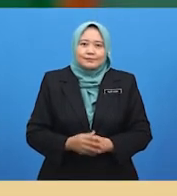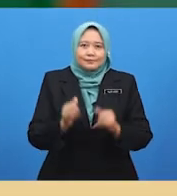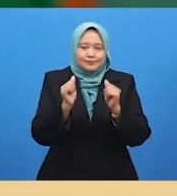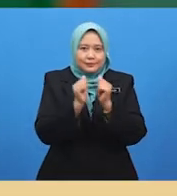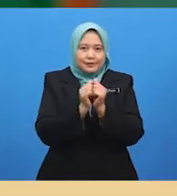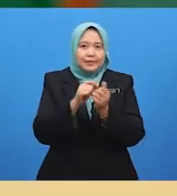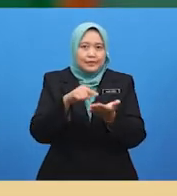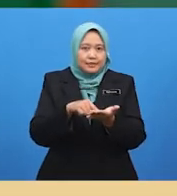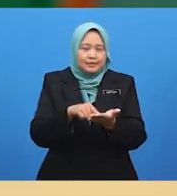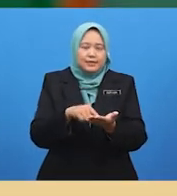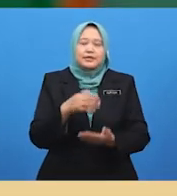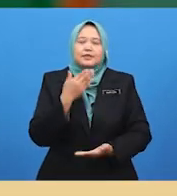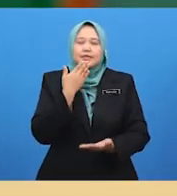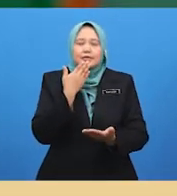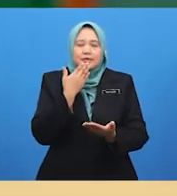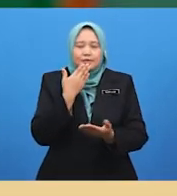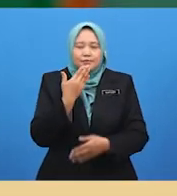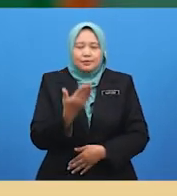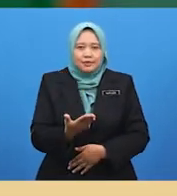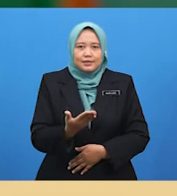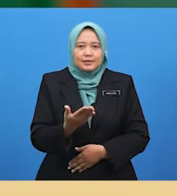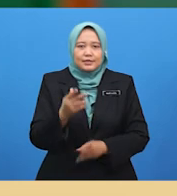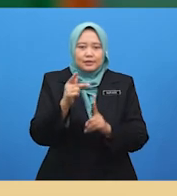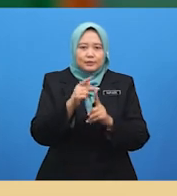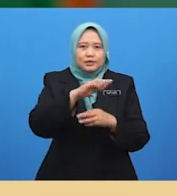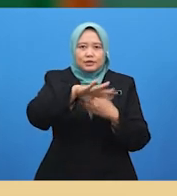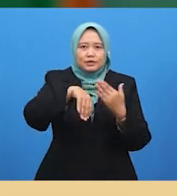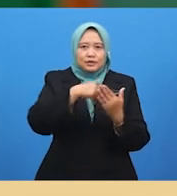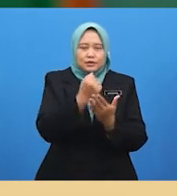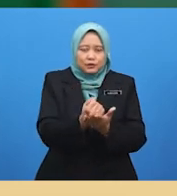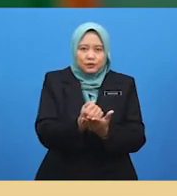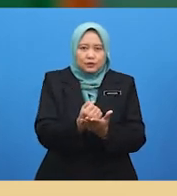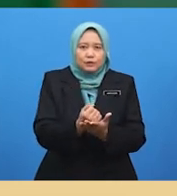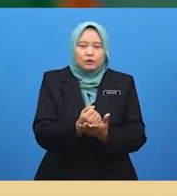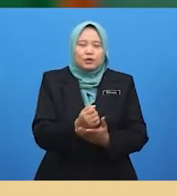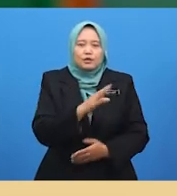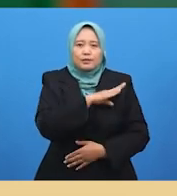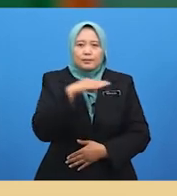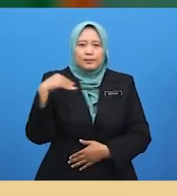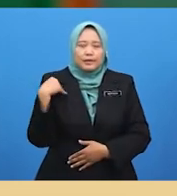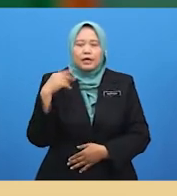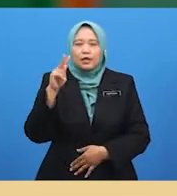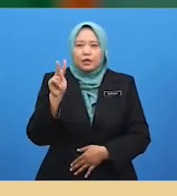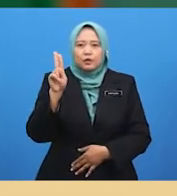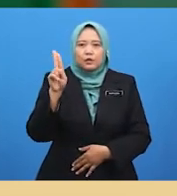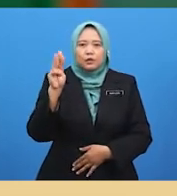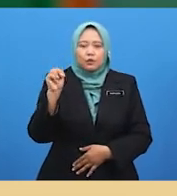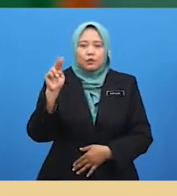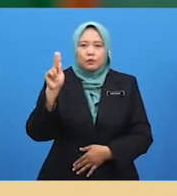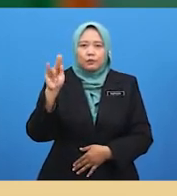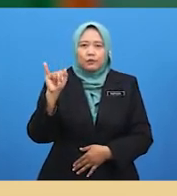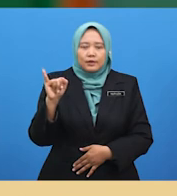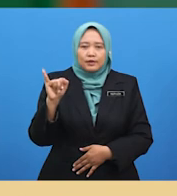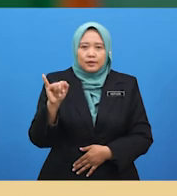cikgu mengucapkan terima kasih kepada semua anak murid tahun empat dan kepada Kungki yang sudi bersama